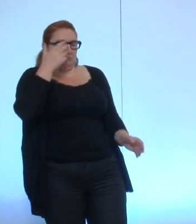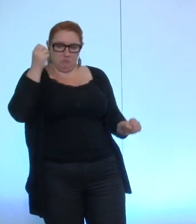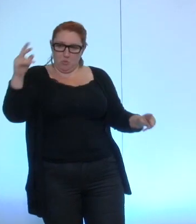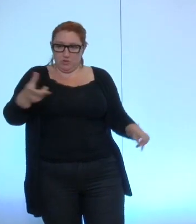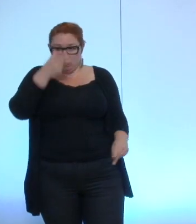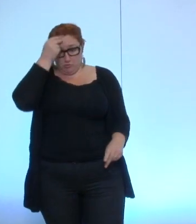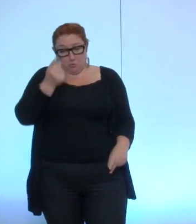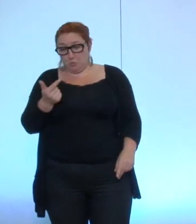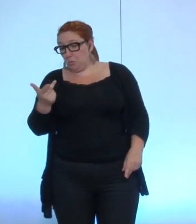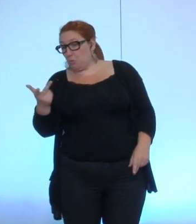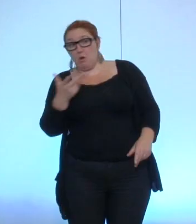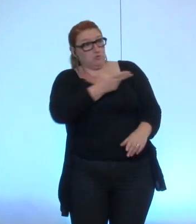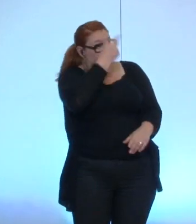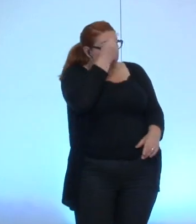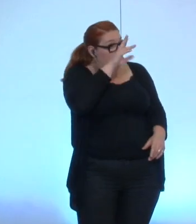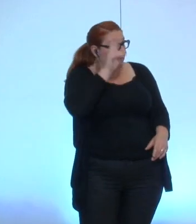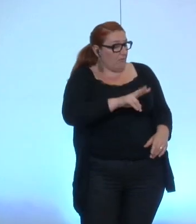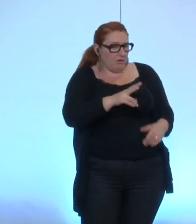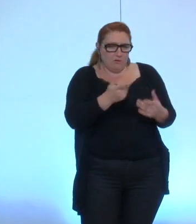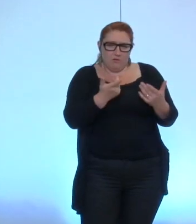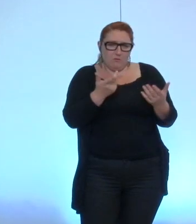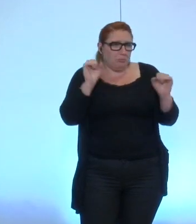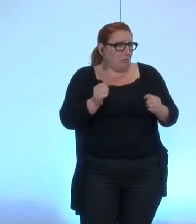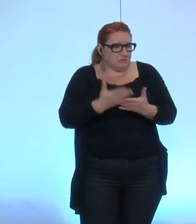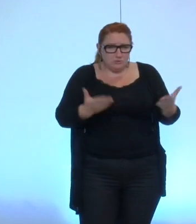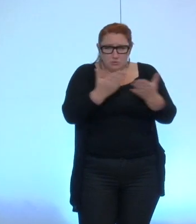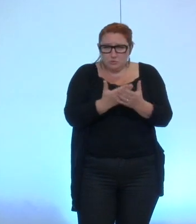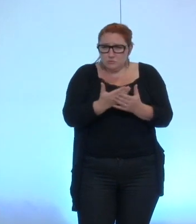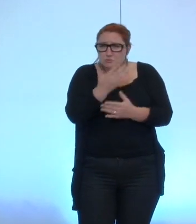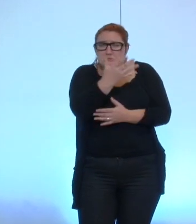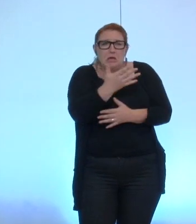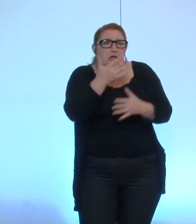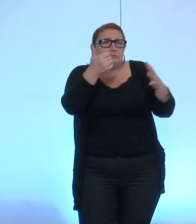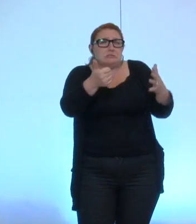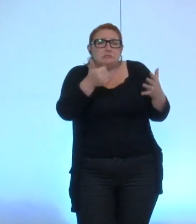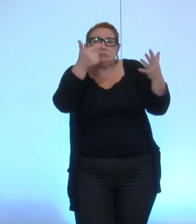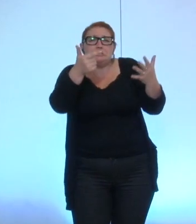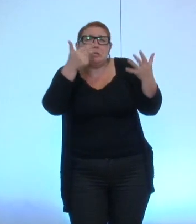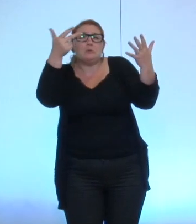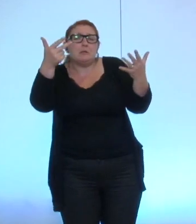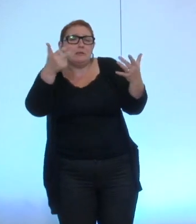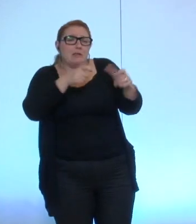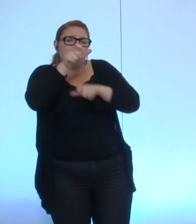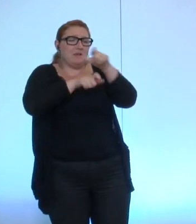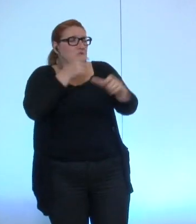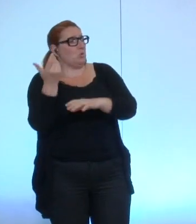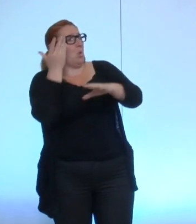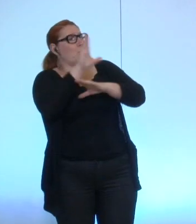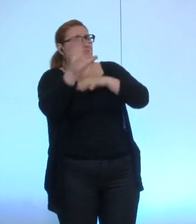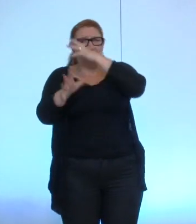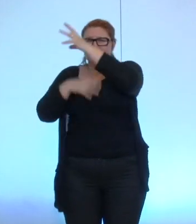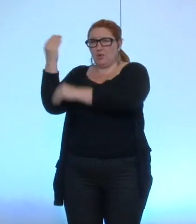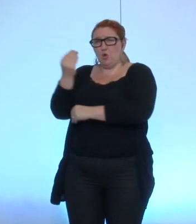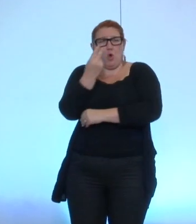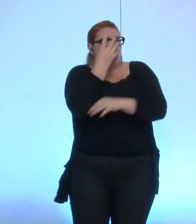deux ou trois mais malheureusement il y avait des tas d'occasions où il y avait cinq, six, sept, huit neuf postes de représentants extérieurs et vous êtes le